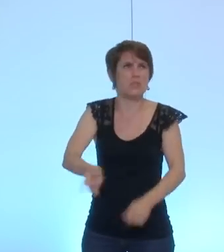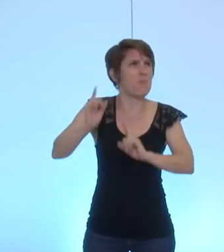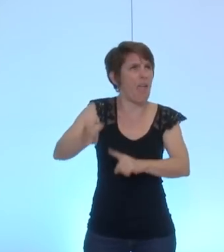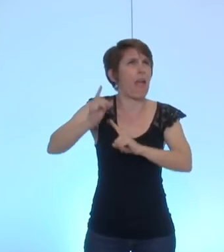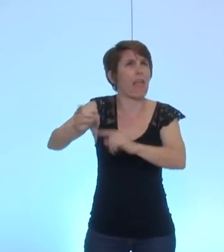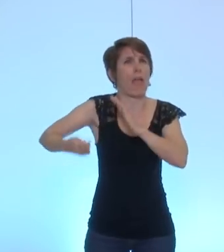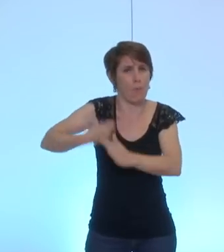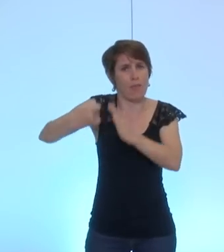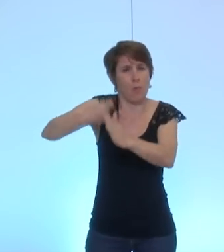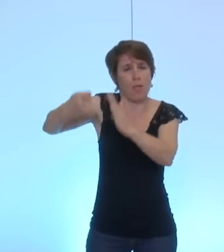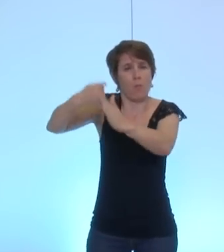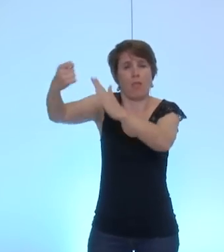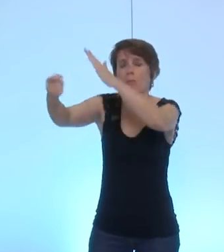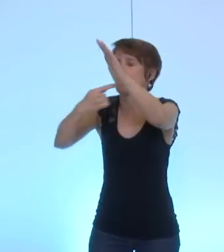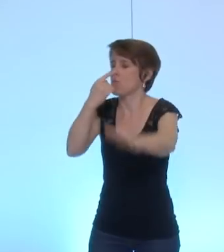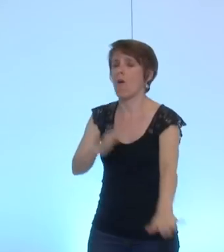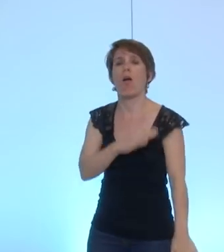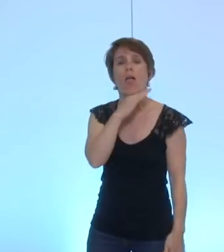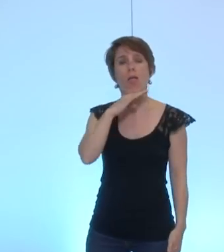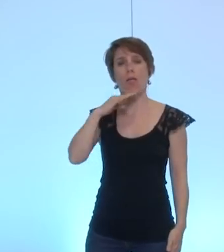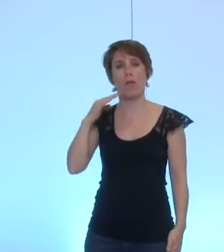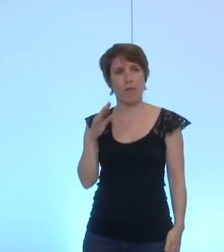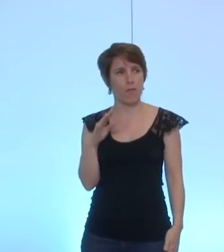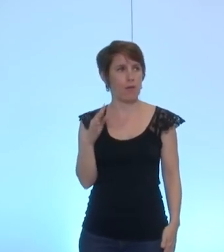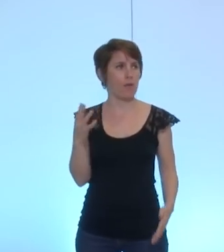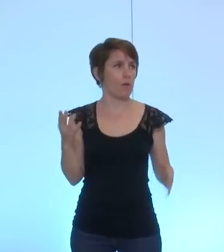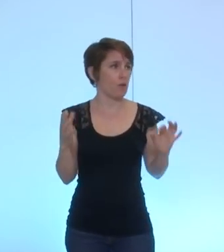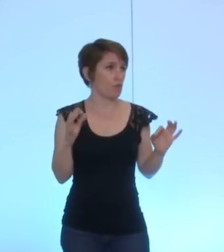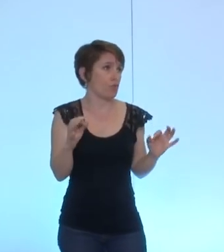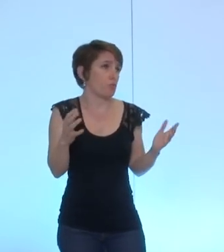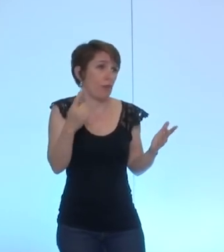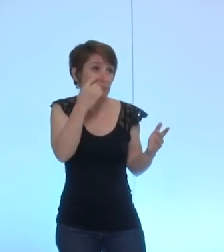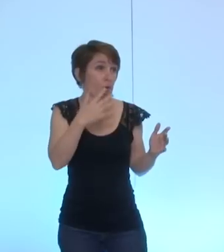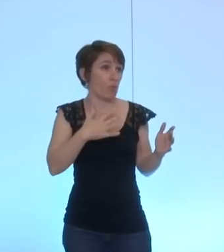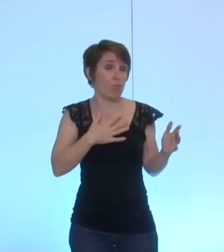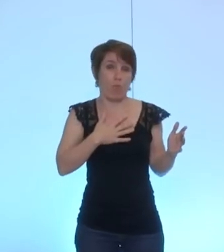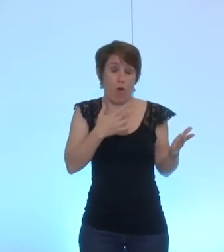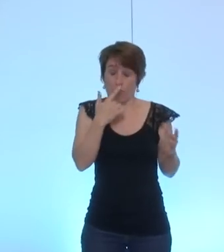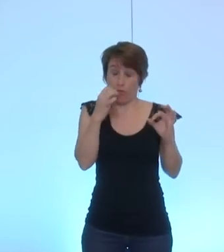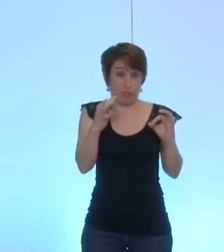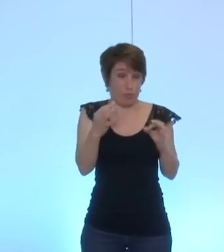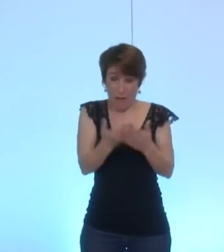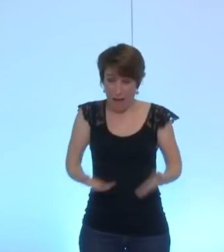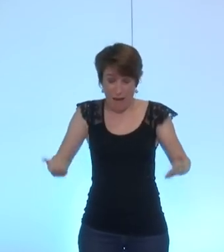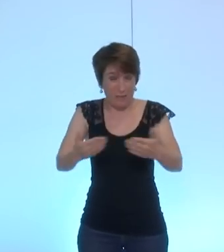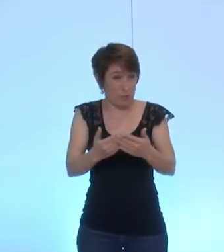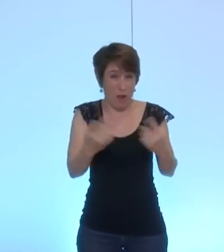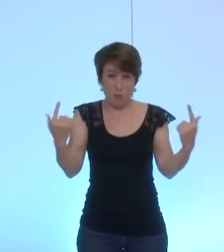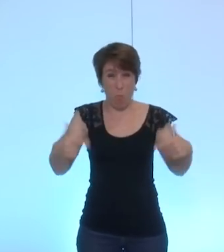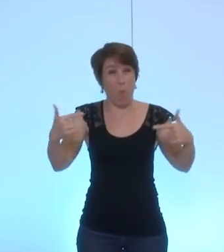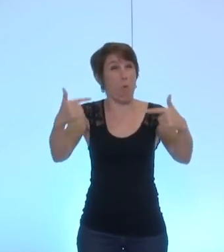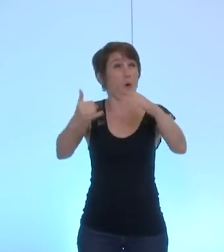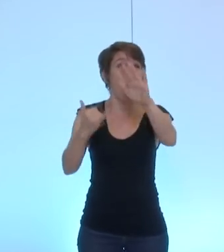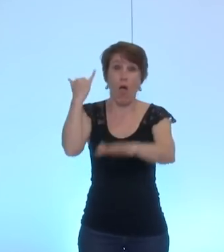que se mène j'allais dire les deux camps excusez-moi c'est le terme qui me vient à l'esprit ne peut plus durer non seulement